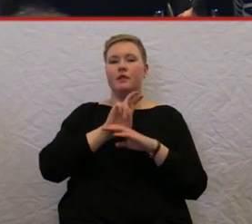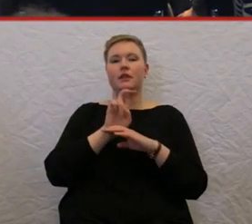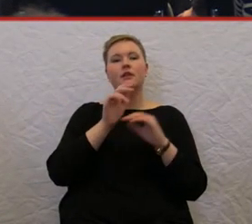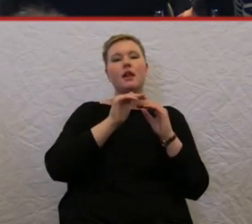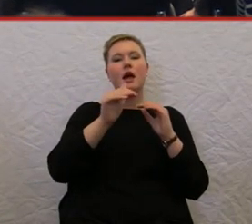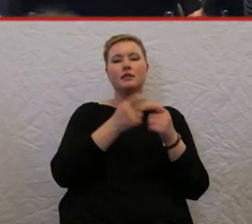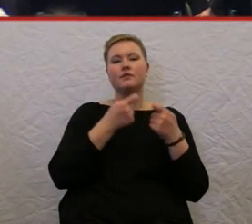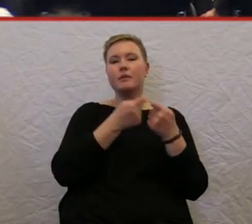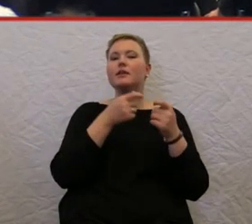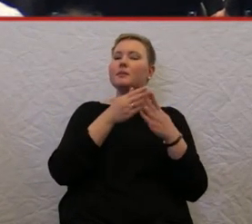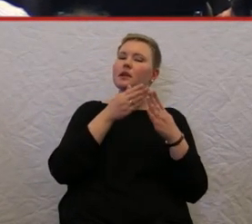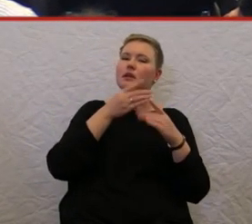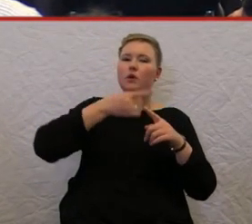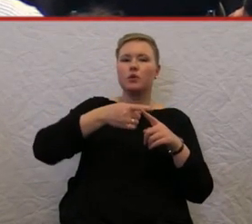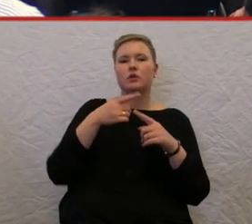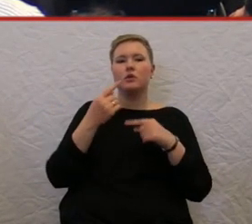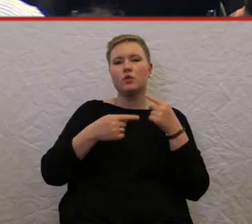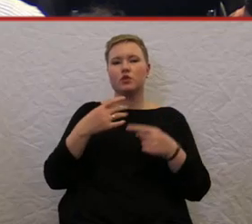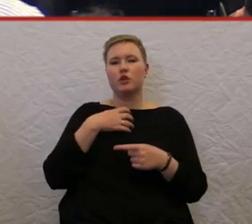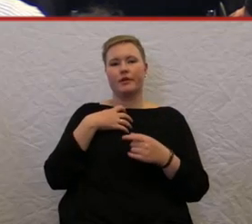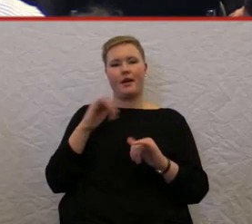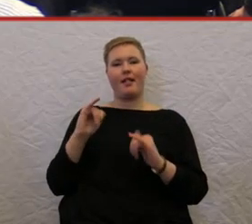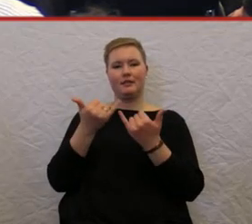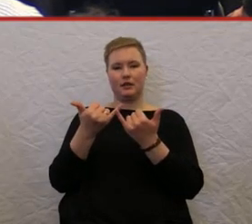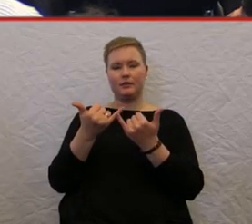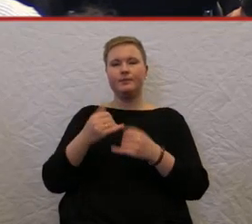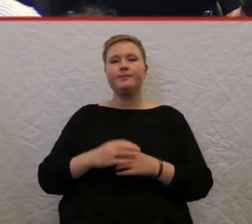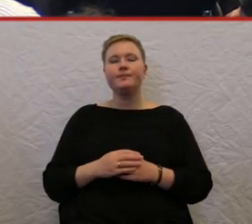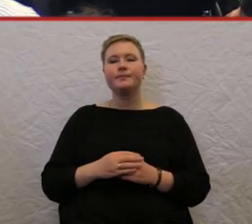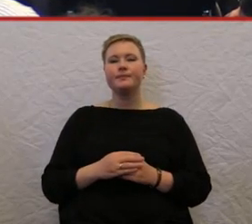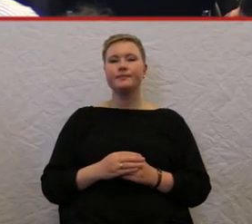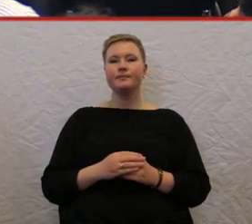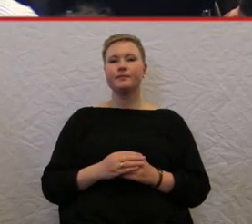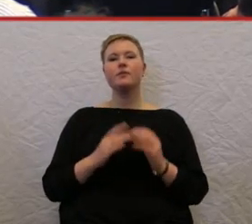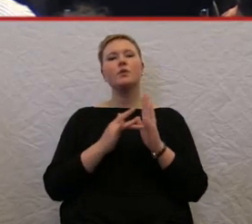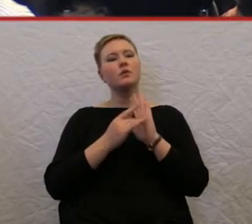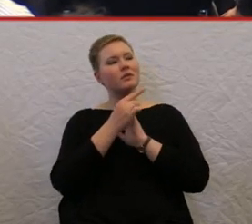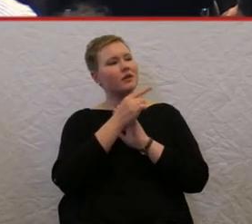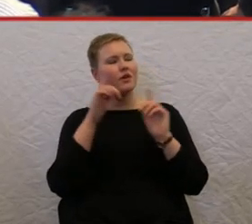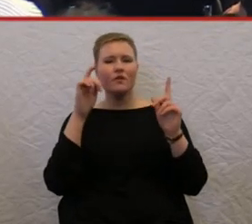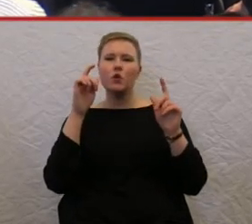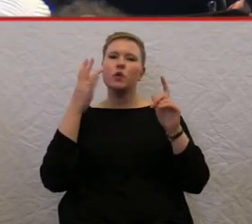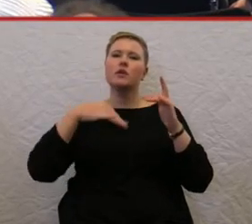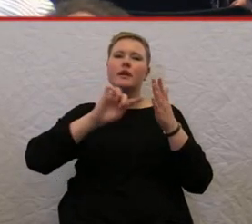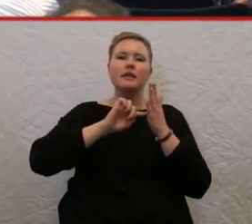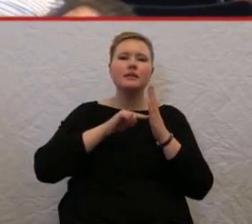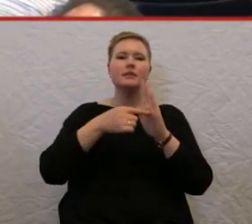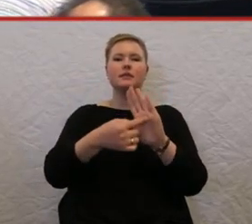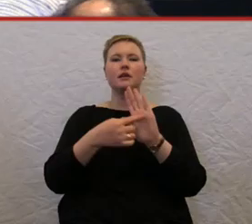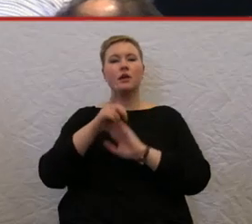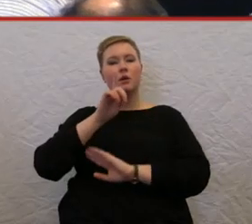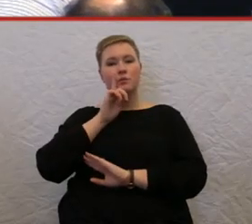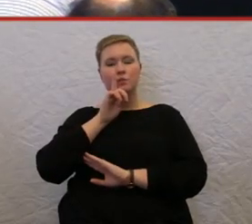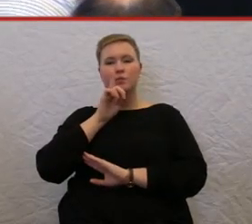Landesverband behinderter und chronisch kranker Eltern und weil du das Foto gebracht hattest von der Mutter